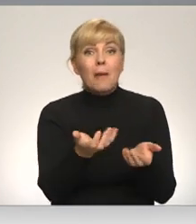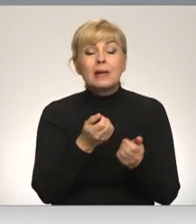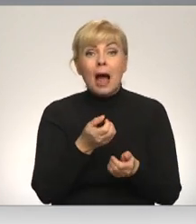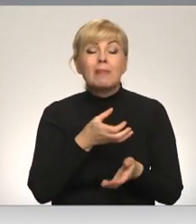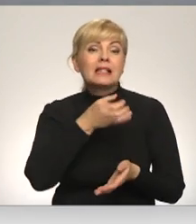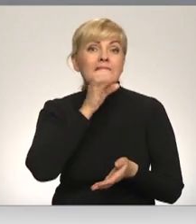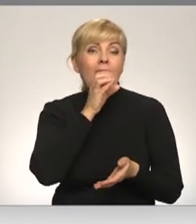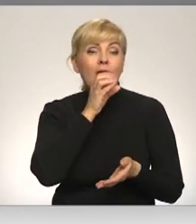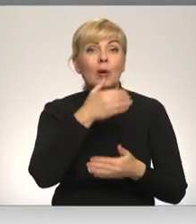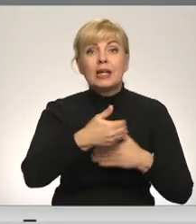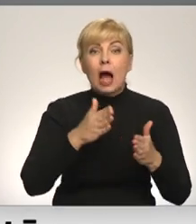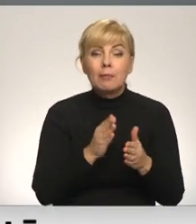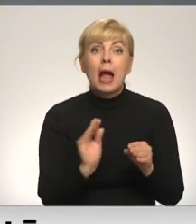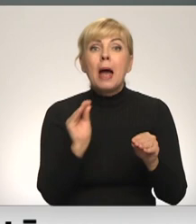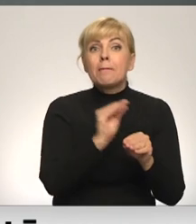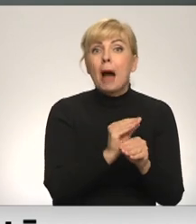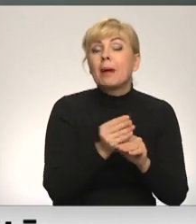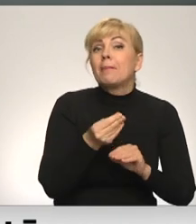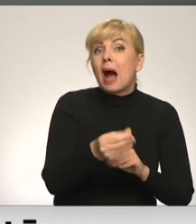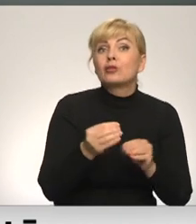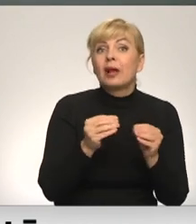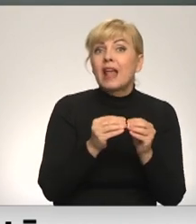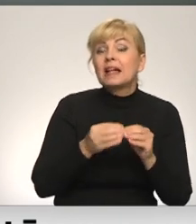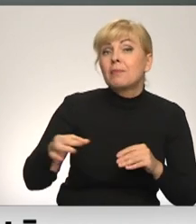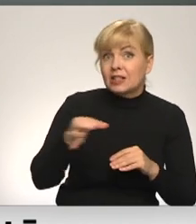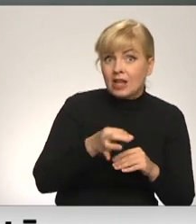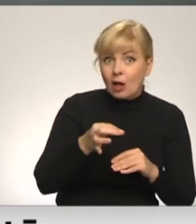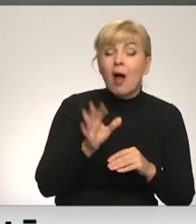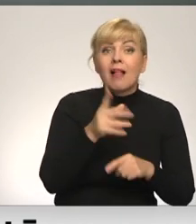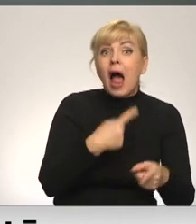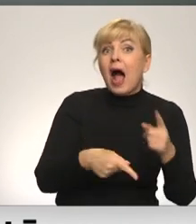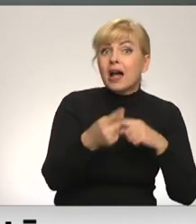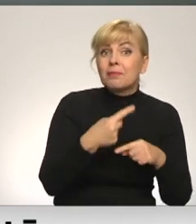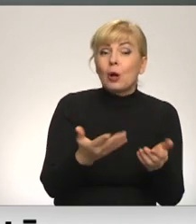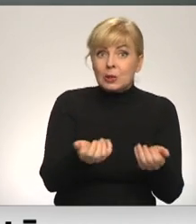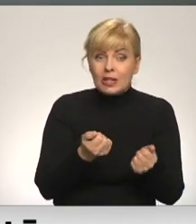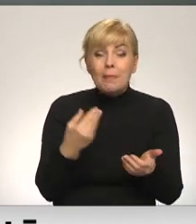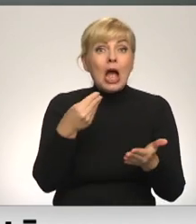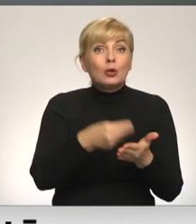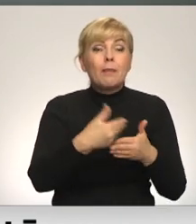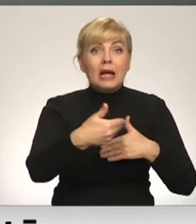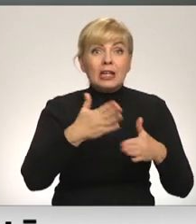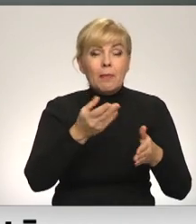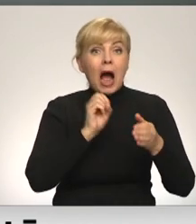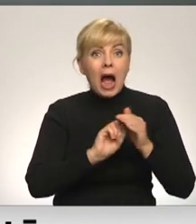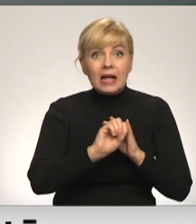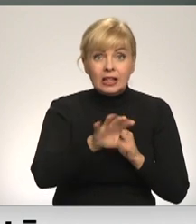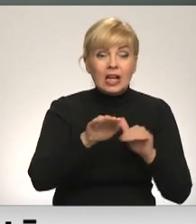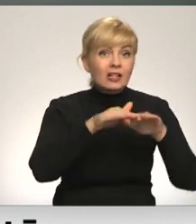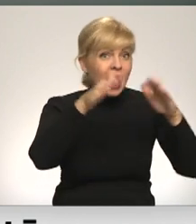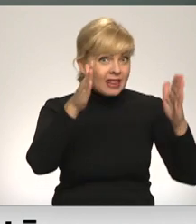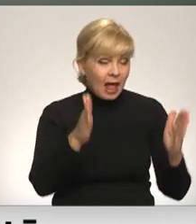iepakojumu mēs maksāsim papildu 10 centus. Savukārt, lai šo naudu saņemtu atpakaļ, nopirkt to iepakojumu nāksies atgriezt kādā no